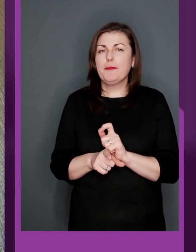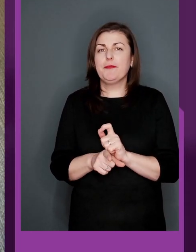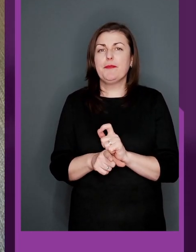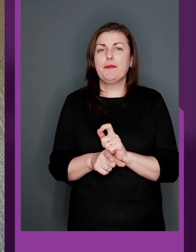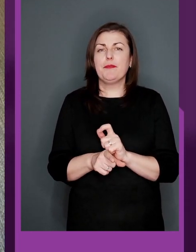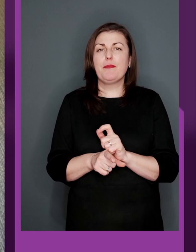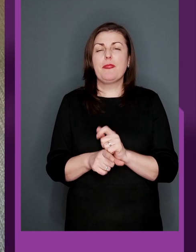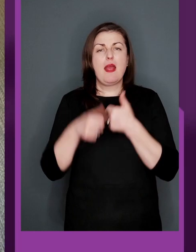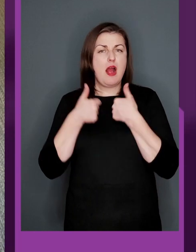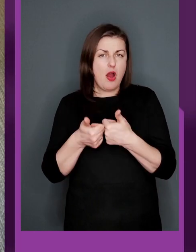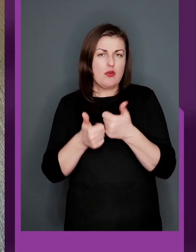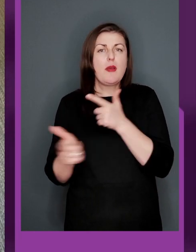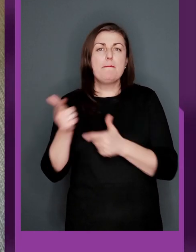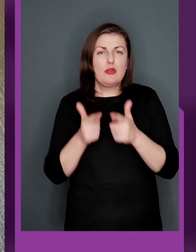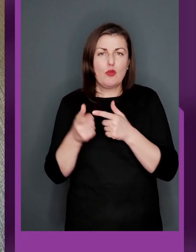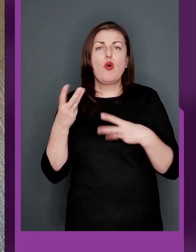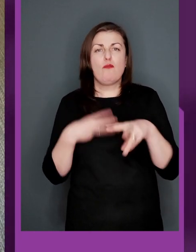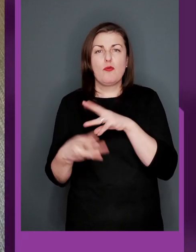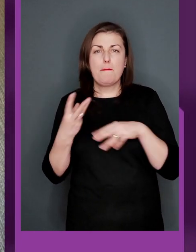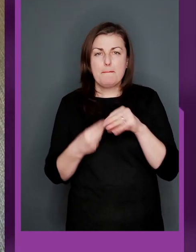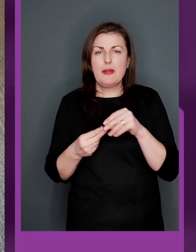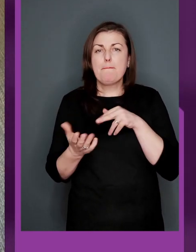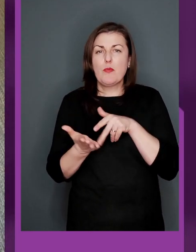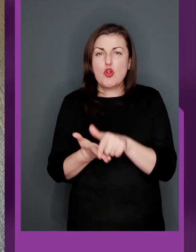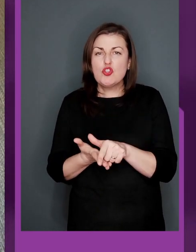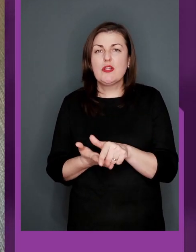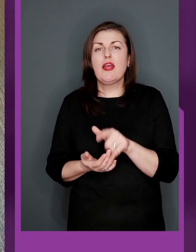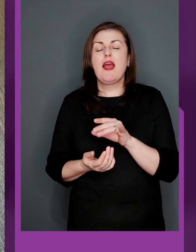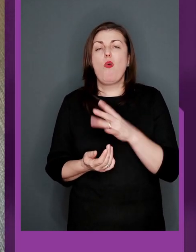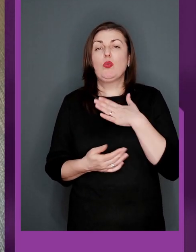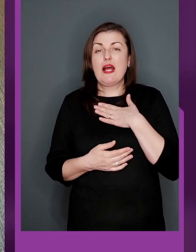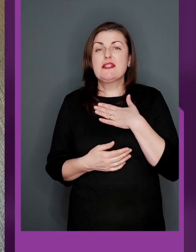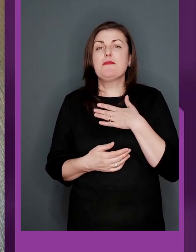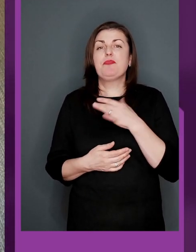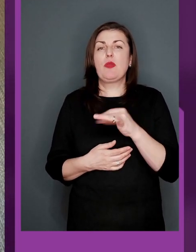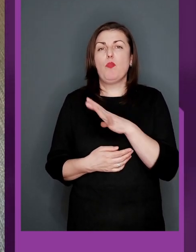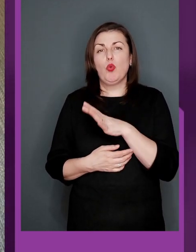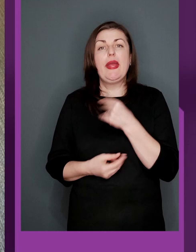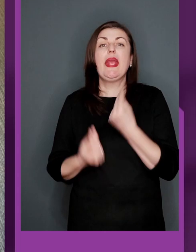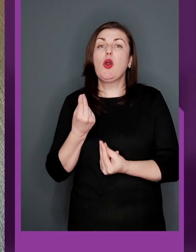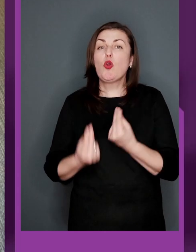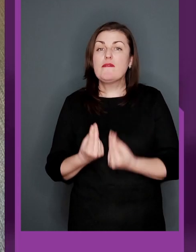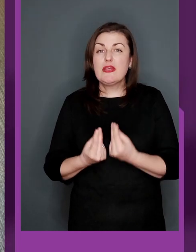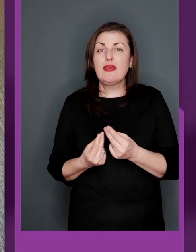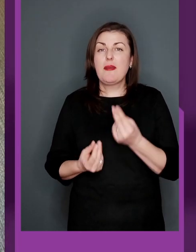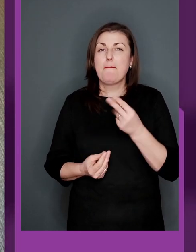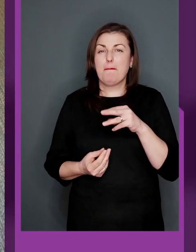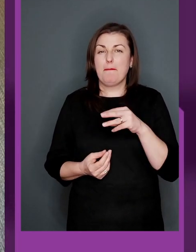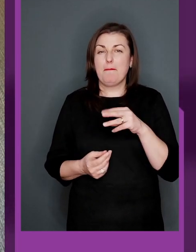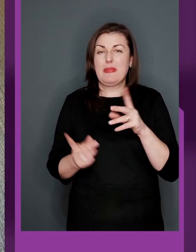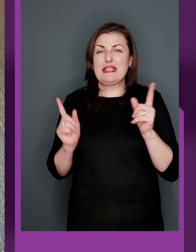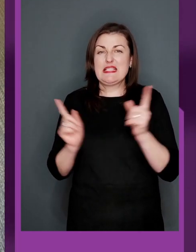доволі гарну підготовку ми пройшли. У нас і були ігрові